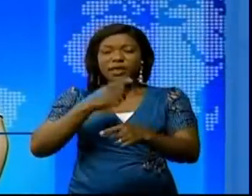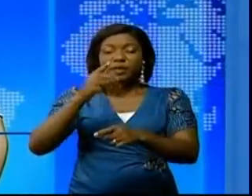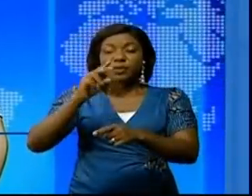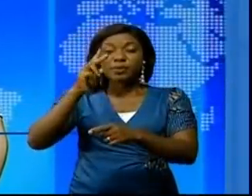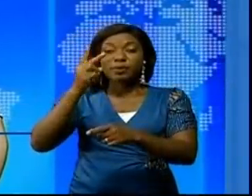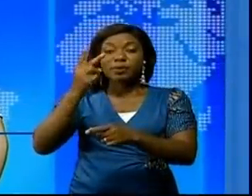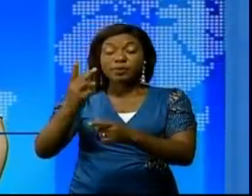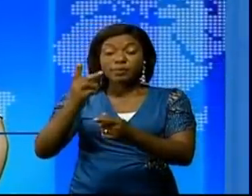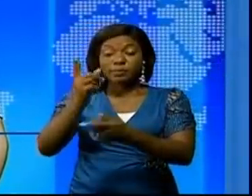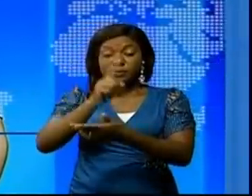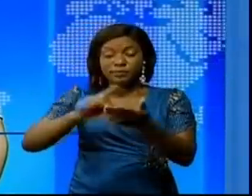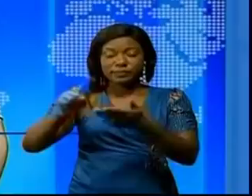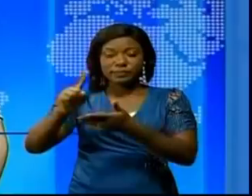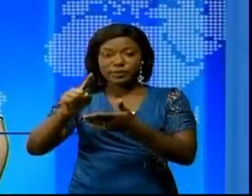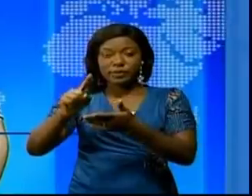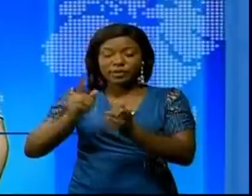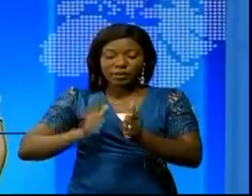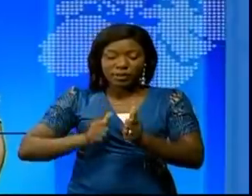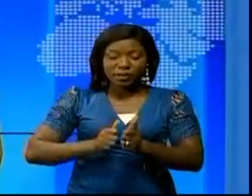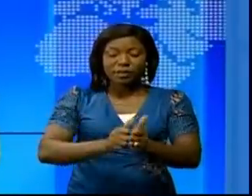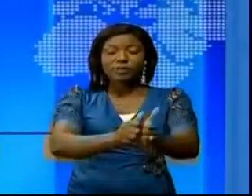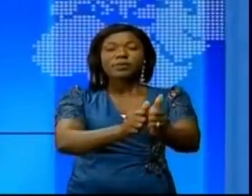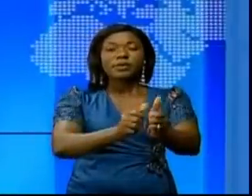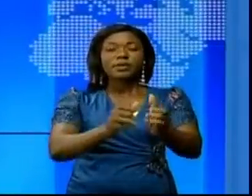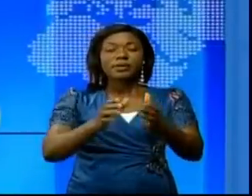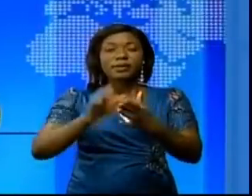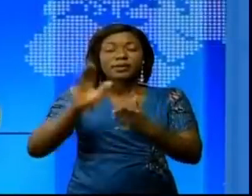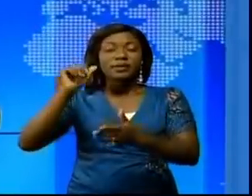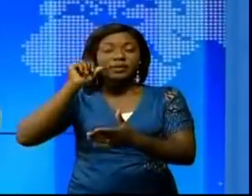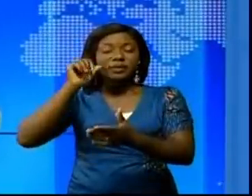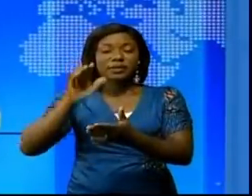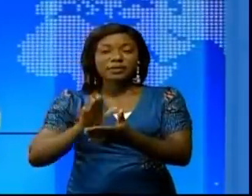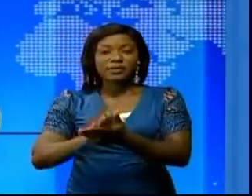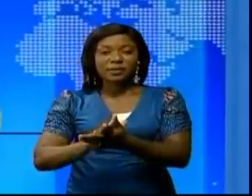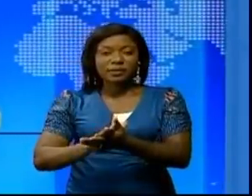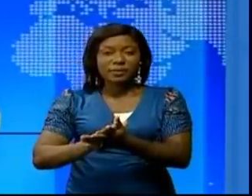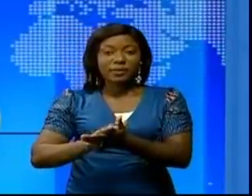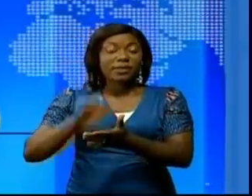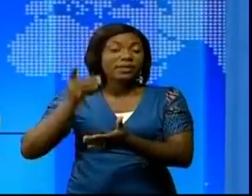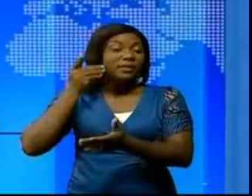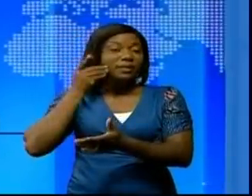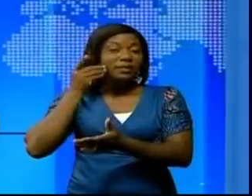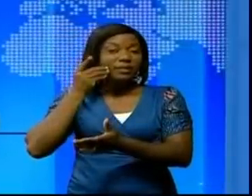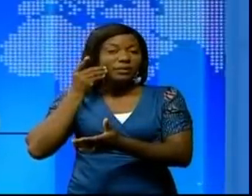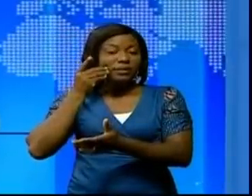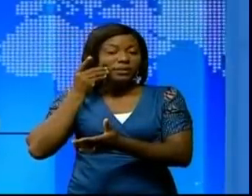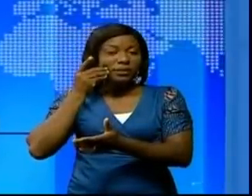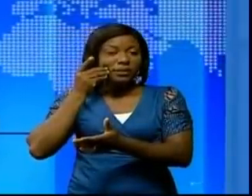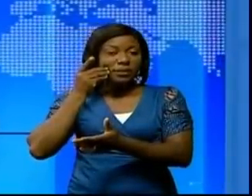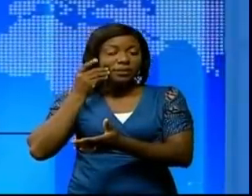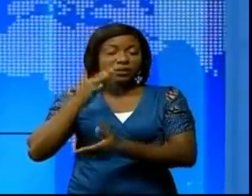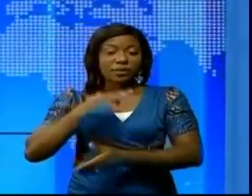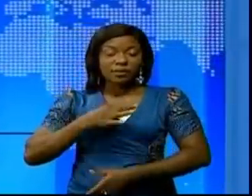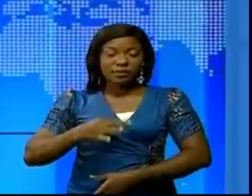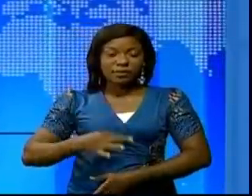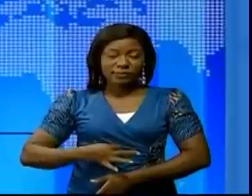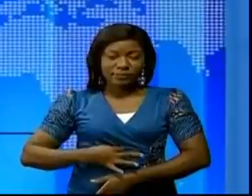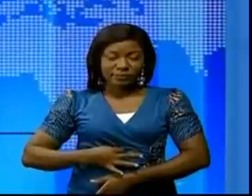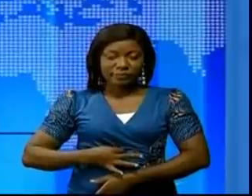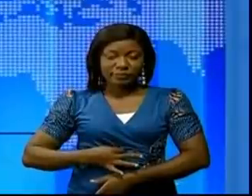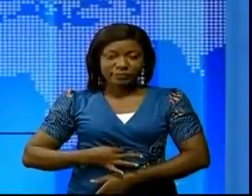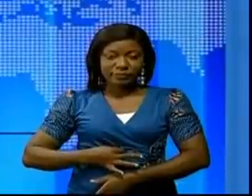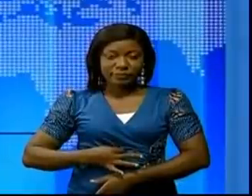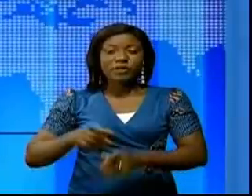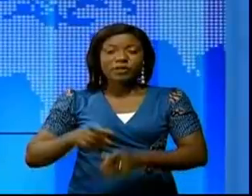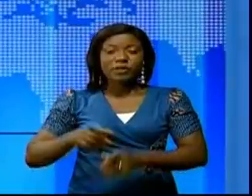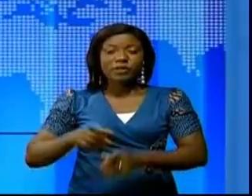Belgique. Accompagné, comme d'habitude, sa tante, épouse Denise Nyakero Tshisekedi, Félix-Antoine Tshisekedi,